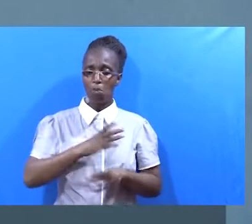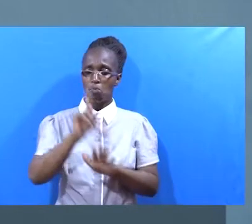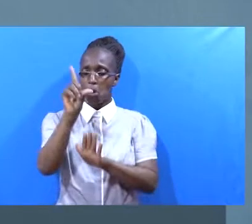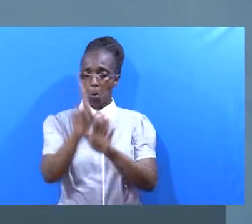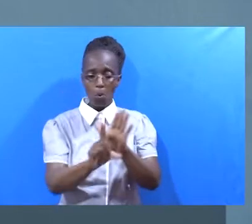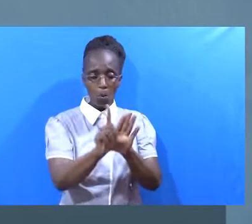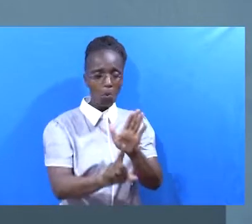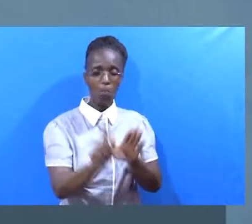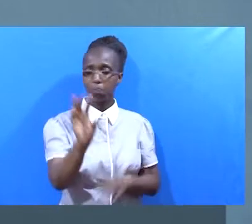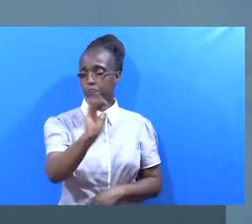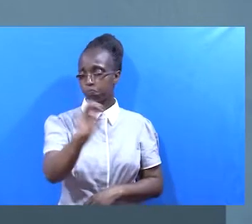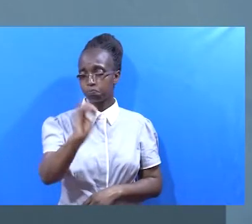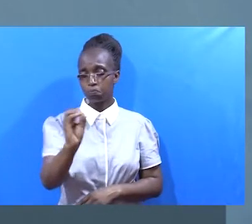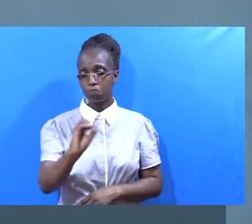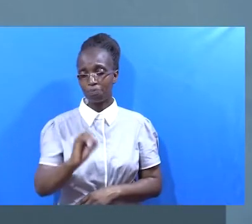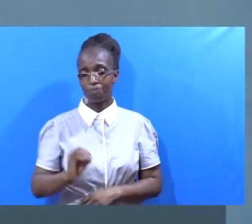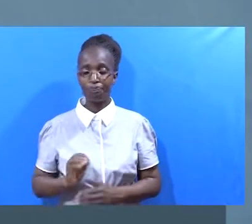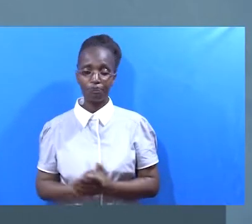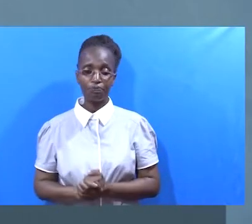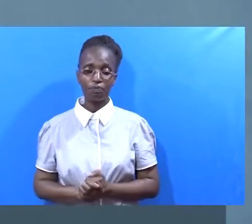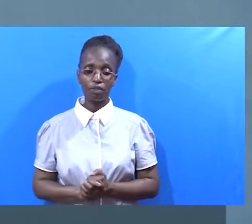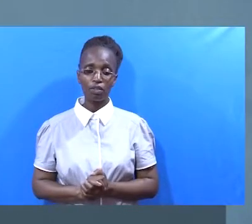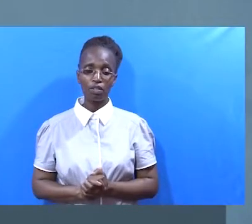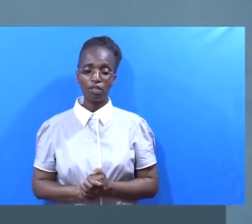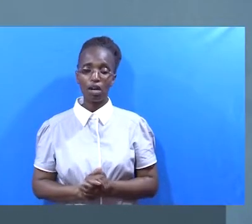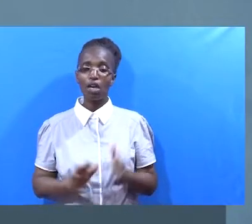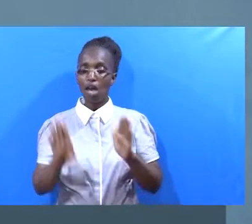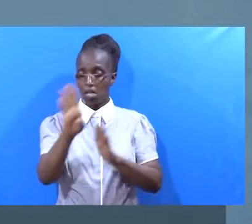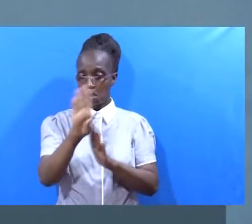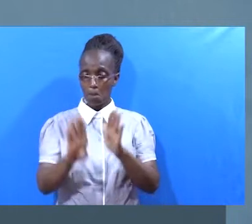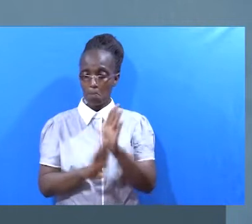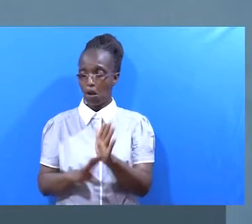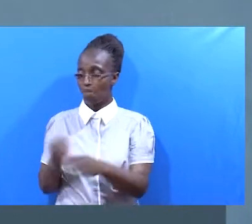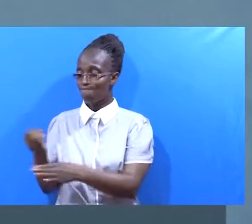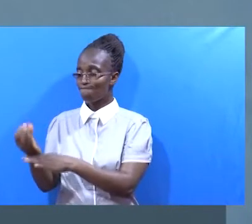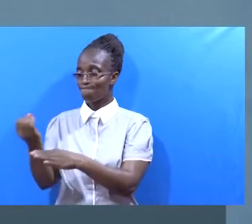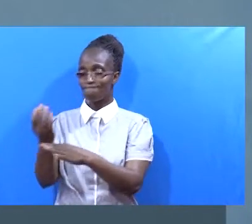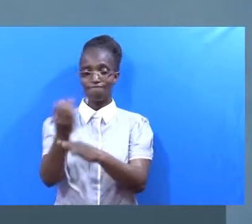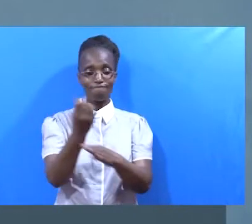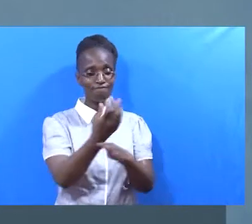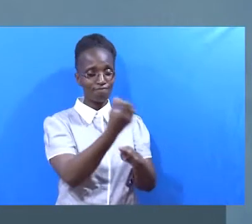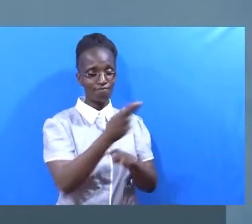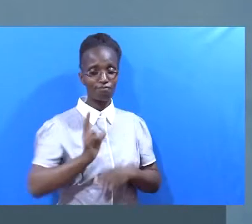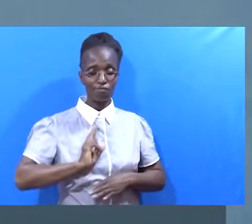Awana shunguli yote Na wale ambao Si wakubwa kama wawo Kwa hivyo mbibiliya inatua mwitu wa subu ya leo mtaza maji wangu